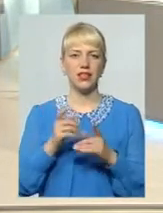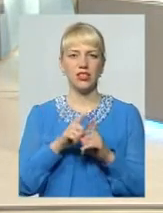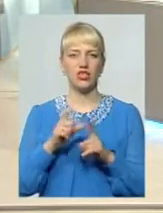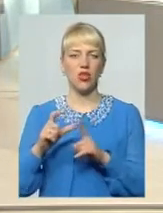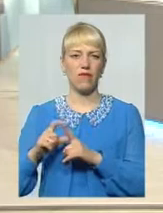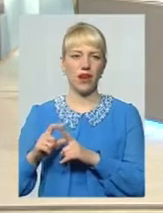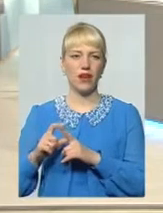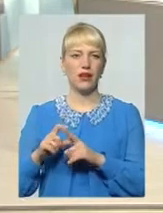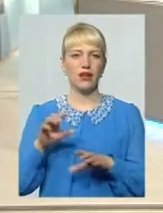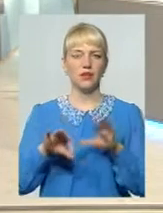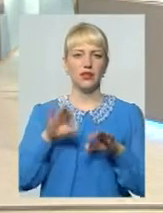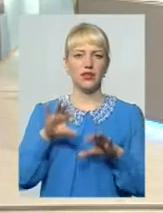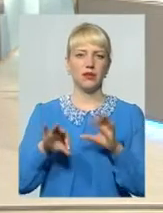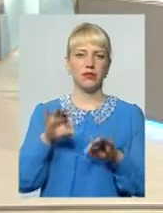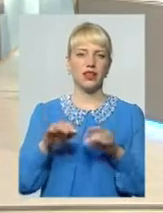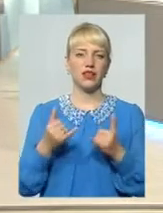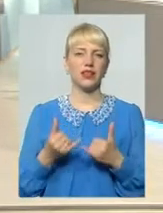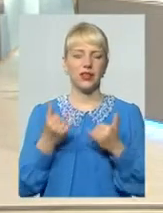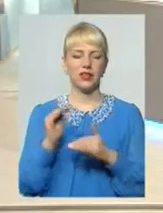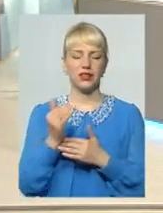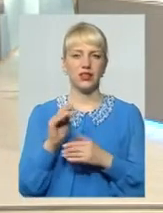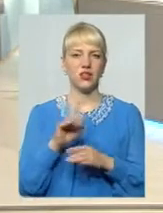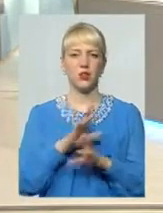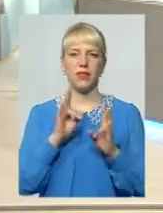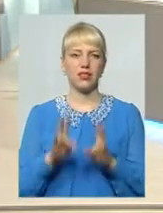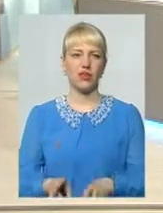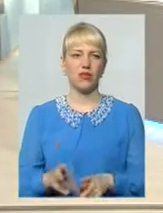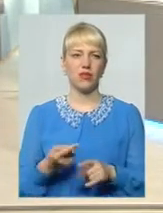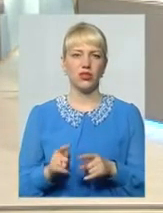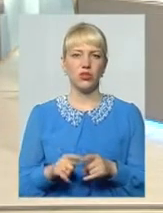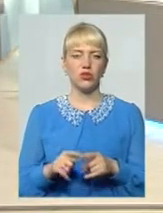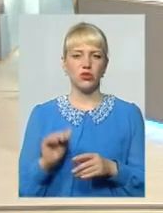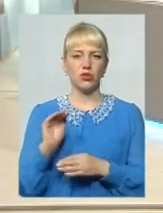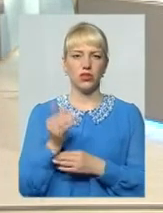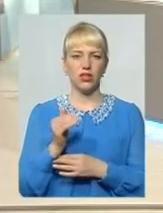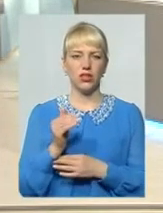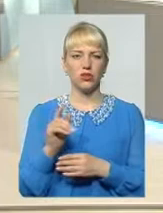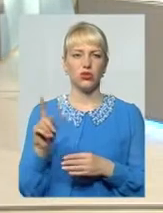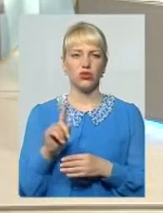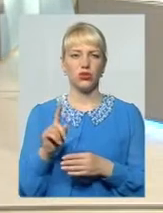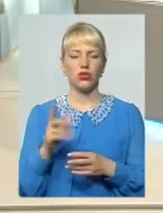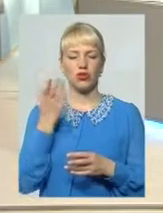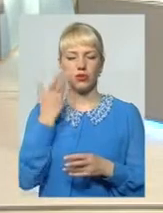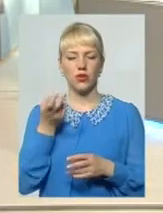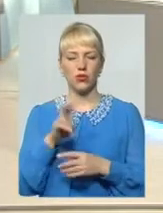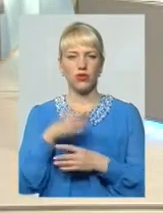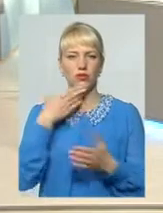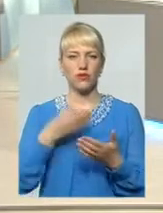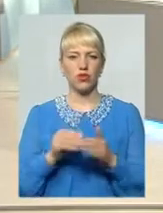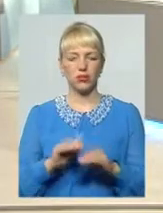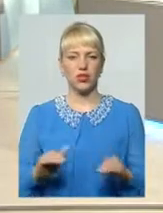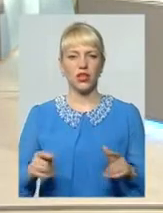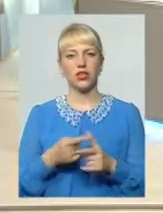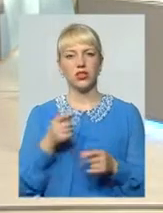підібрати для тої дитини Щоб її не травмувати Коли ми приходимо зі своїми дітьми Чи це